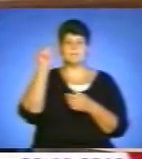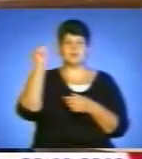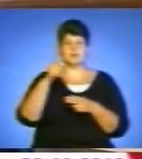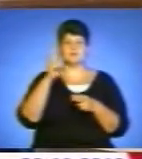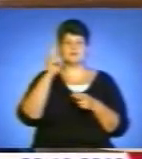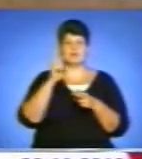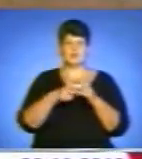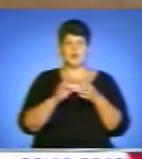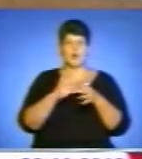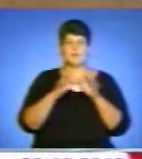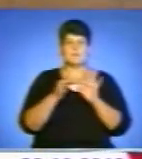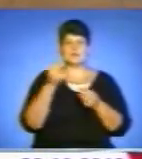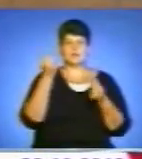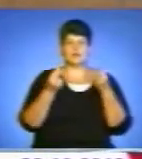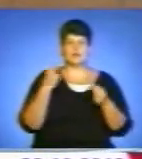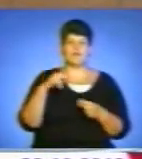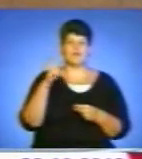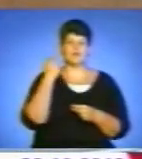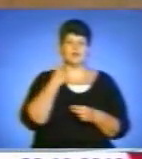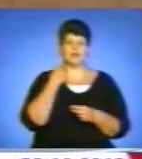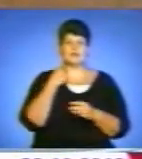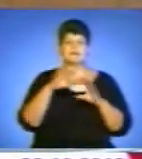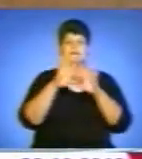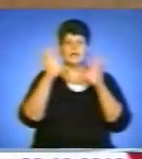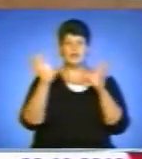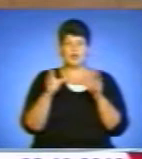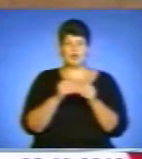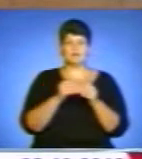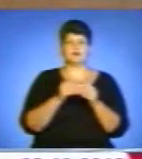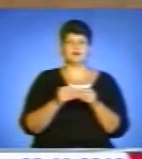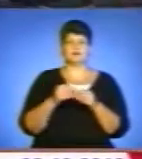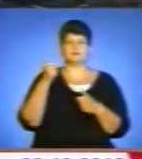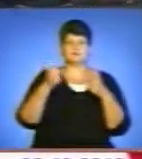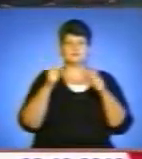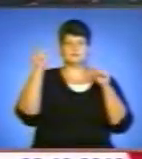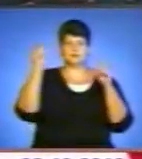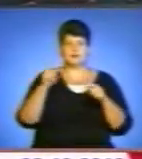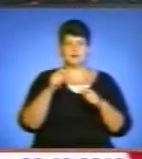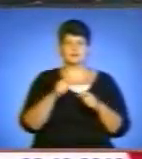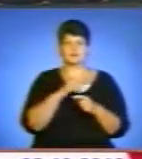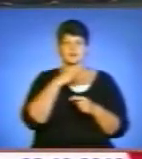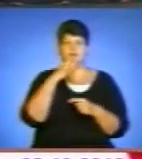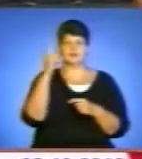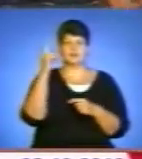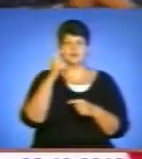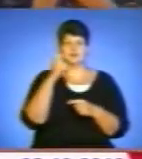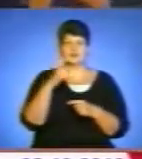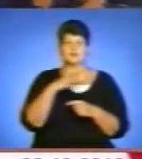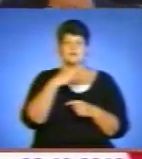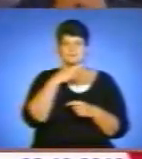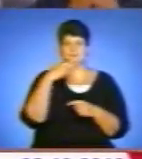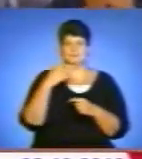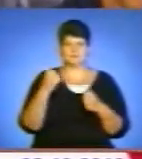завершенні Олімпійських ігор в Лондоні. Загалом на турнір з'їхалося понад сотню найсильніших – учасників чемпіонатів України